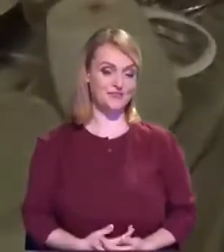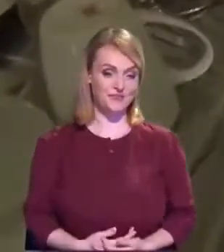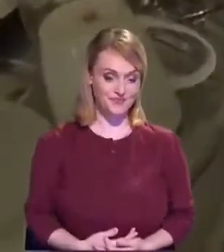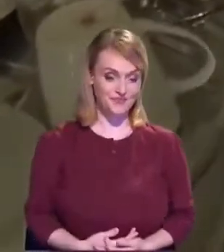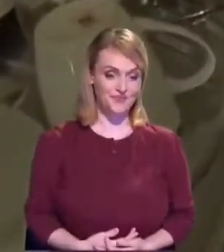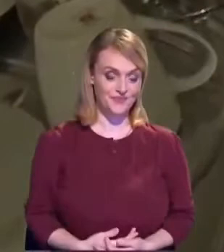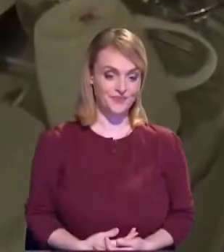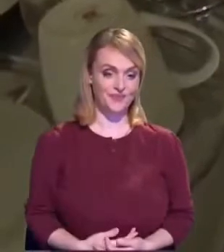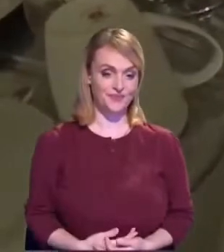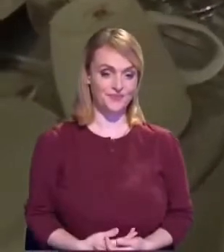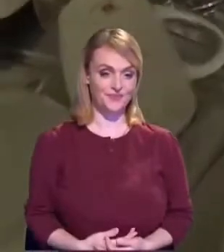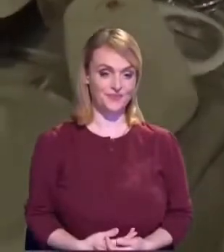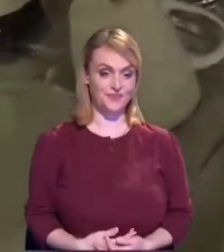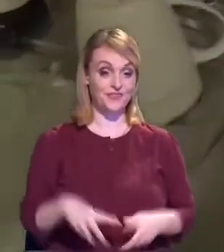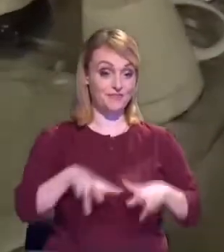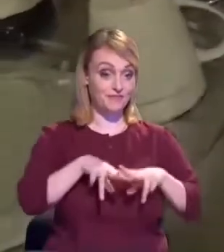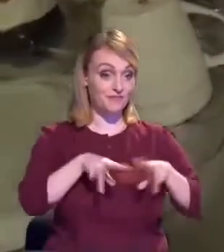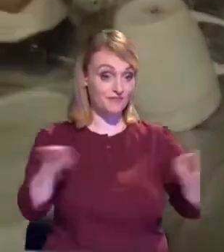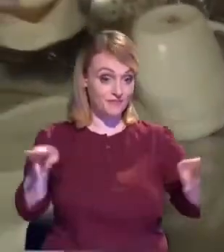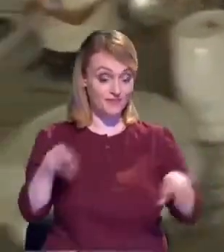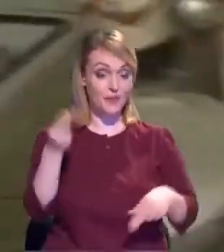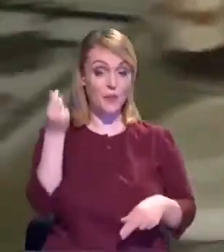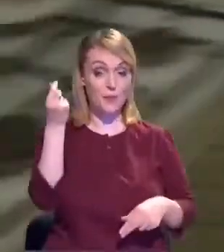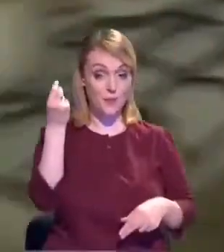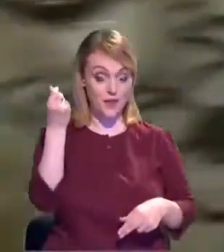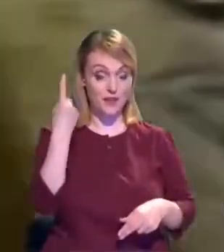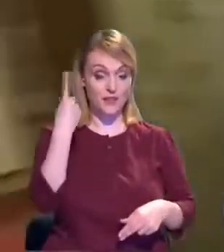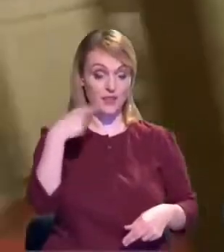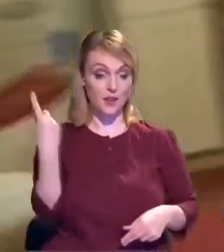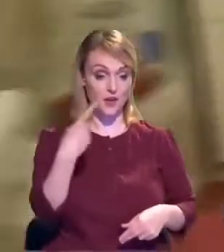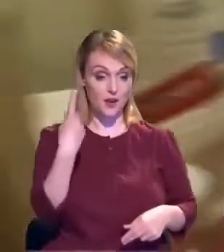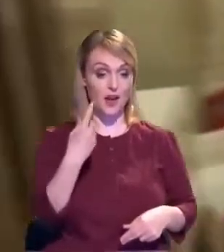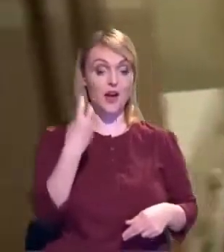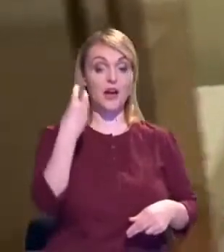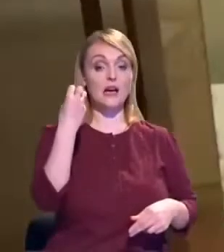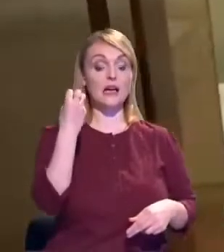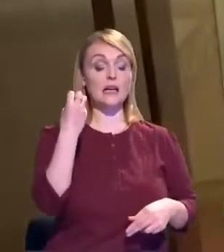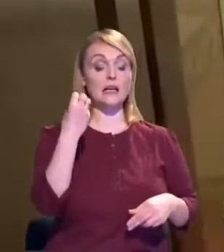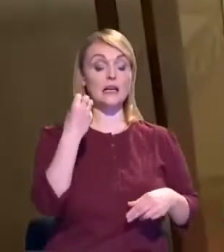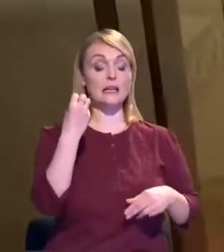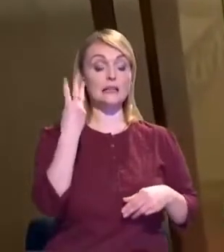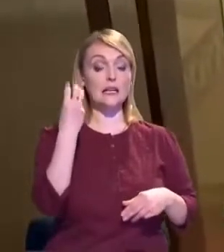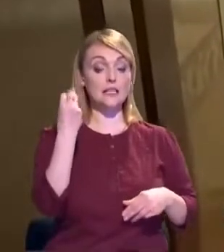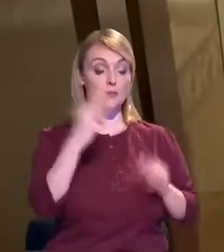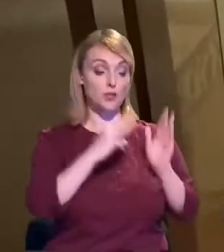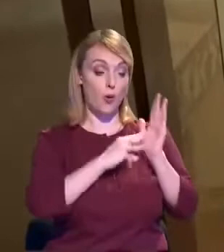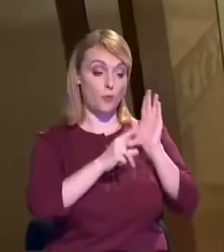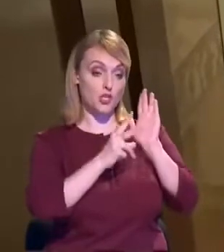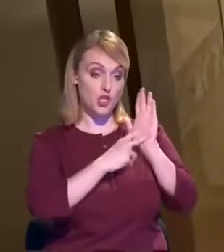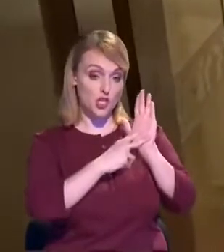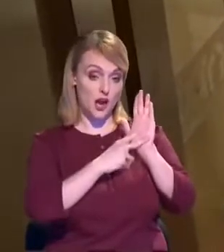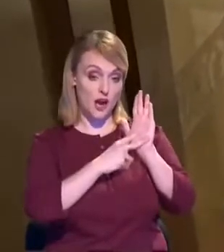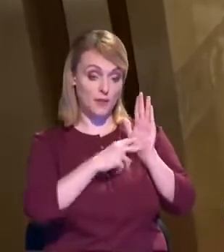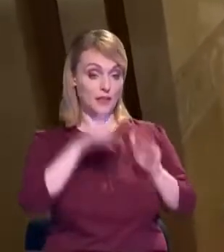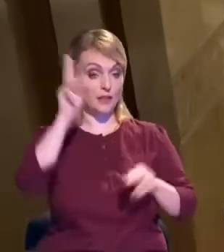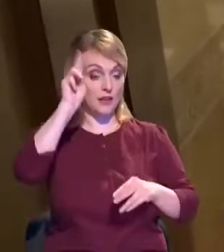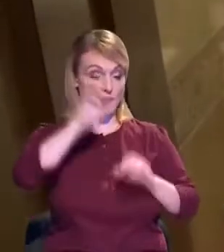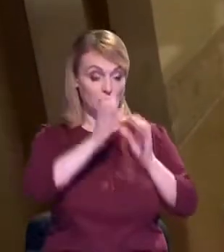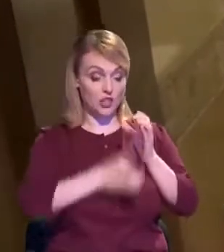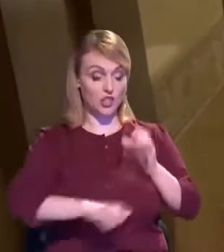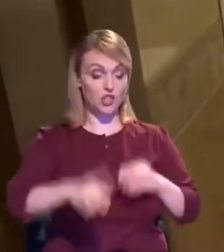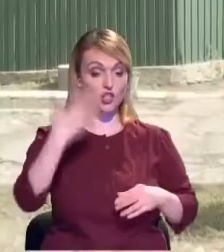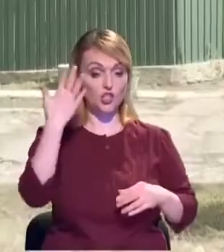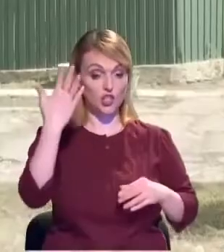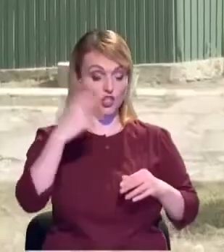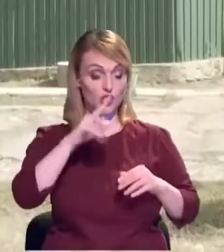Este același tarif în toate localitățile. Apa e 13,87 și canalizarea 5,96, un metru